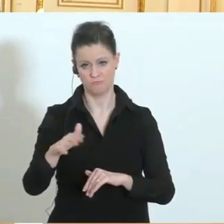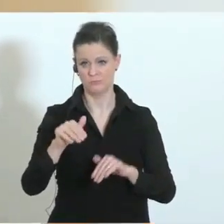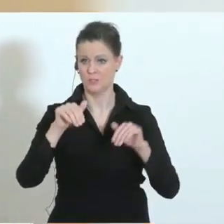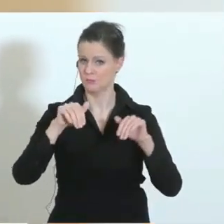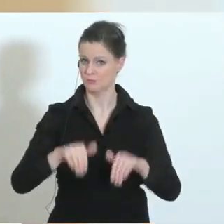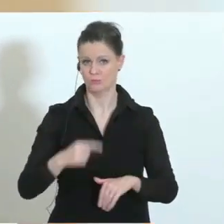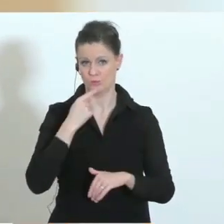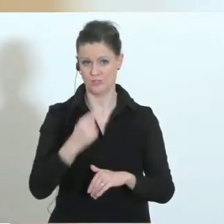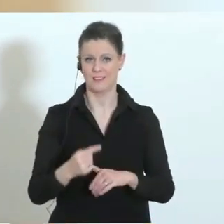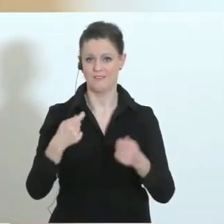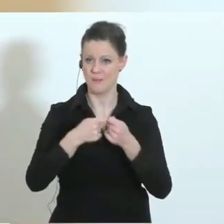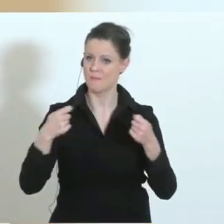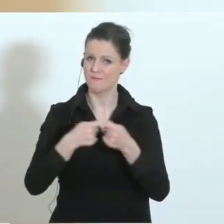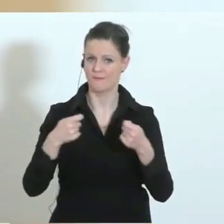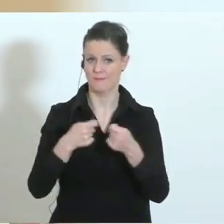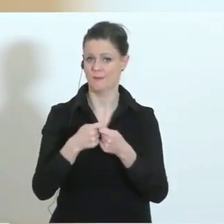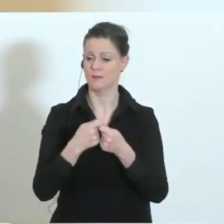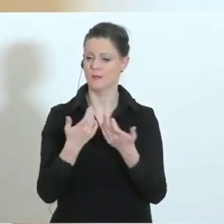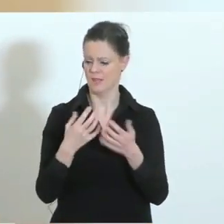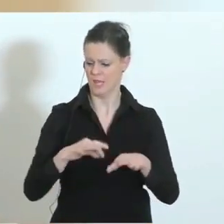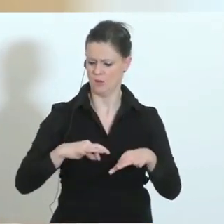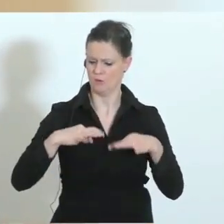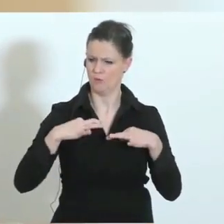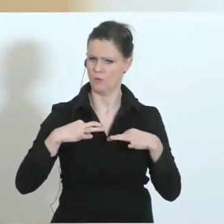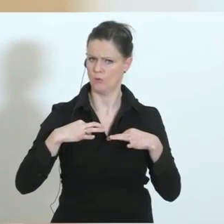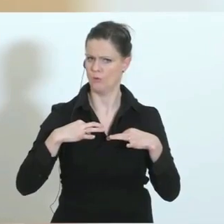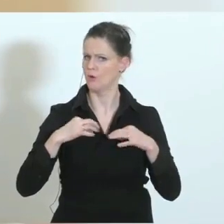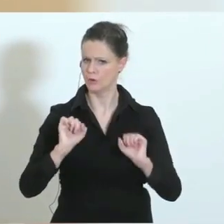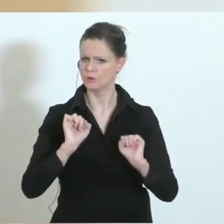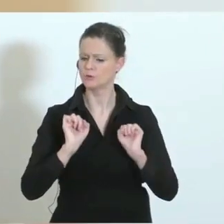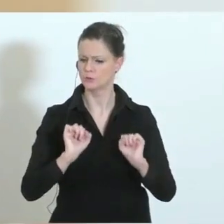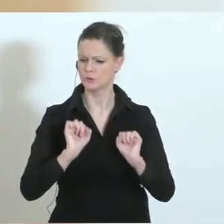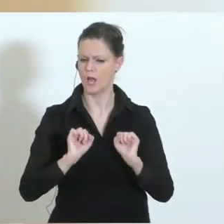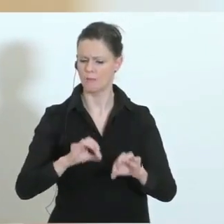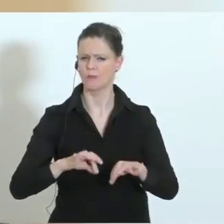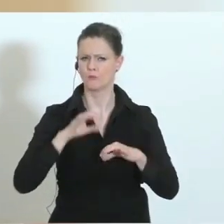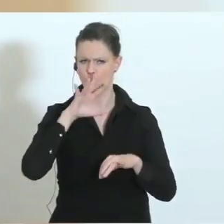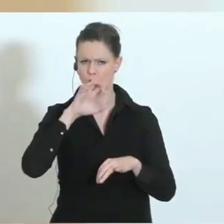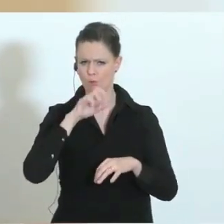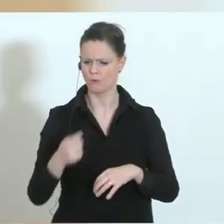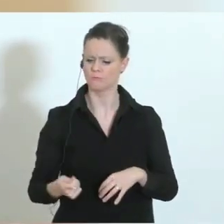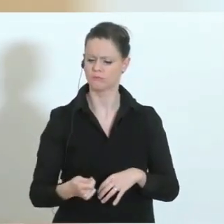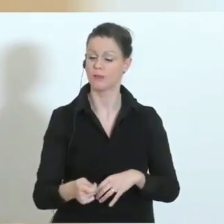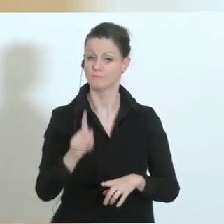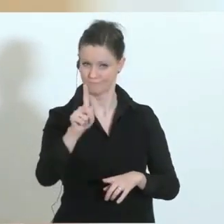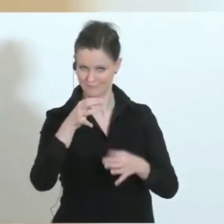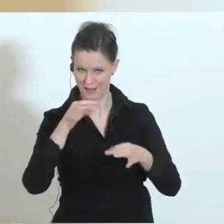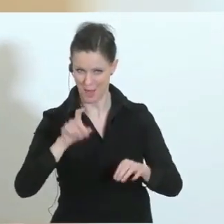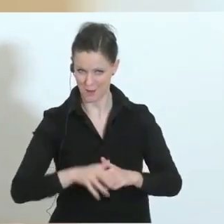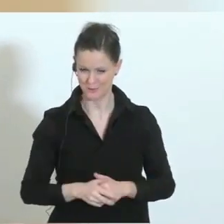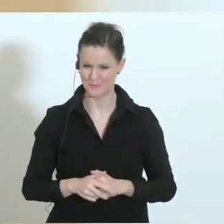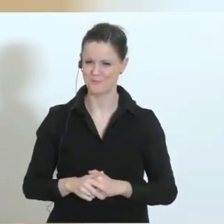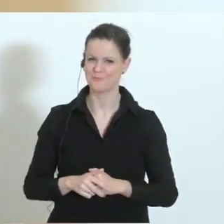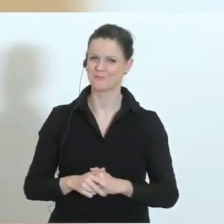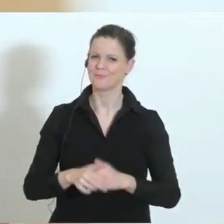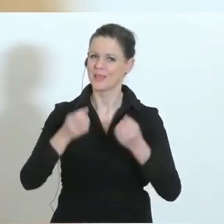Wirksamkeit dieser Maßnahmen, in der Früh wie immer im Morgengrauen mit dem Hund unterwegs gewesen. Ist erlaubt. Und